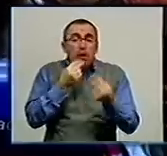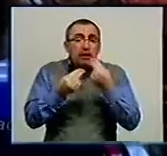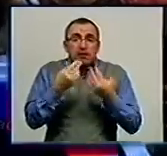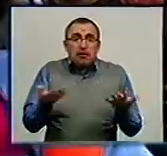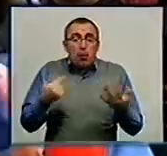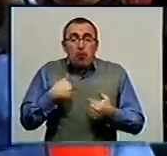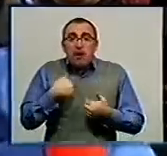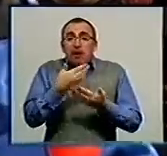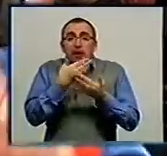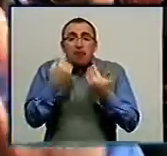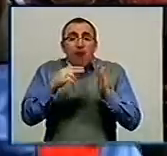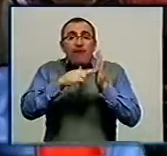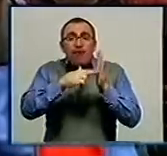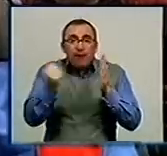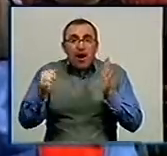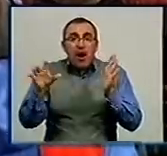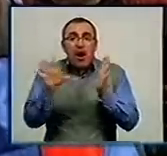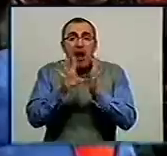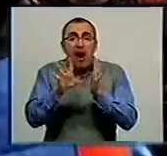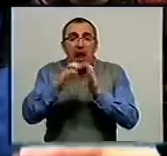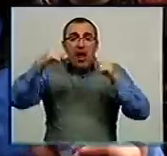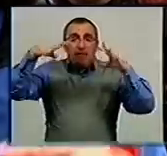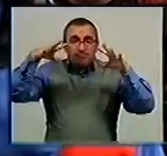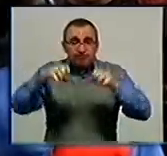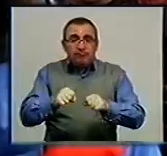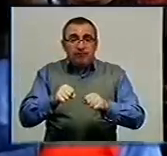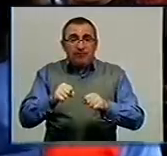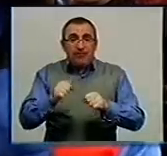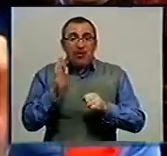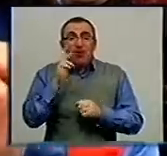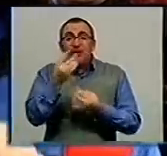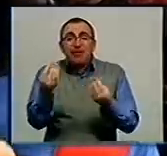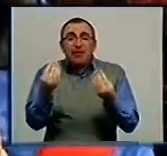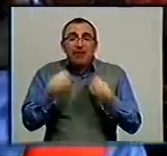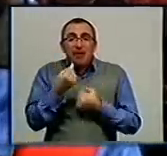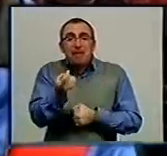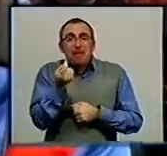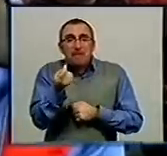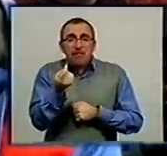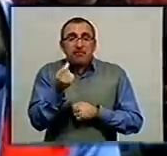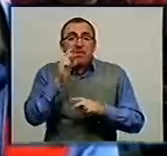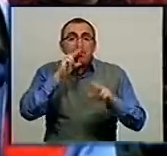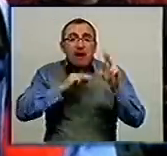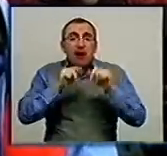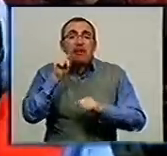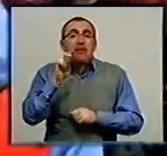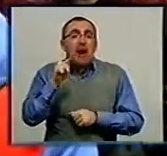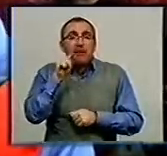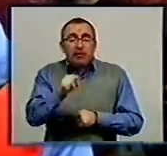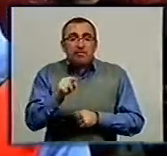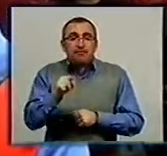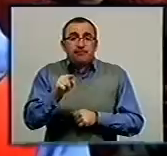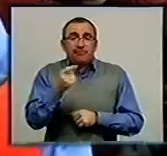В мене сьогодні відключено електроенергію. І якби дали хоча б яку малесеньку надію на те, що